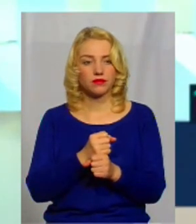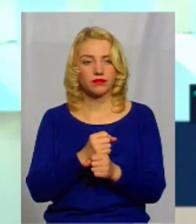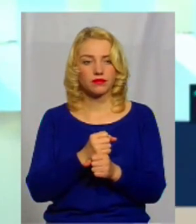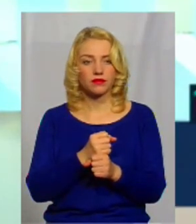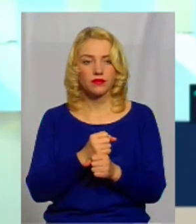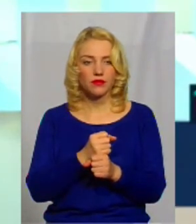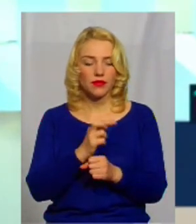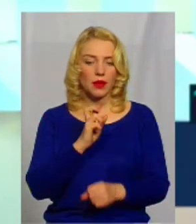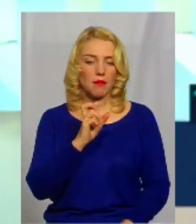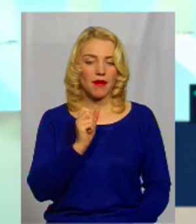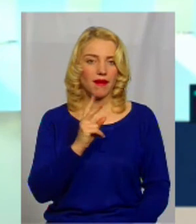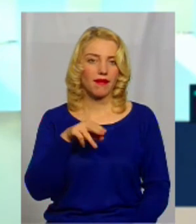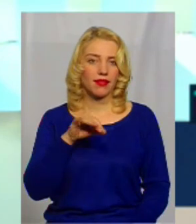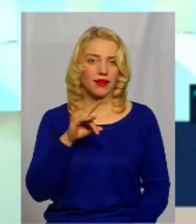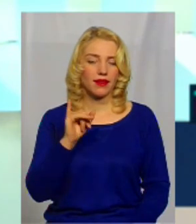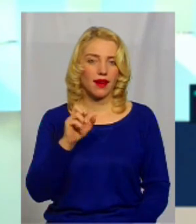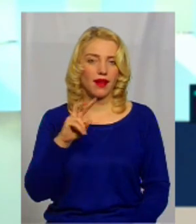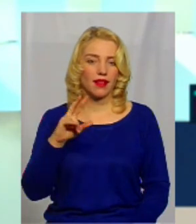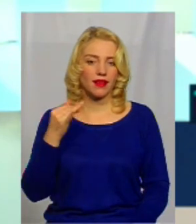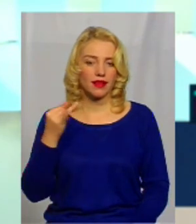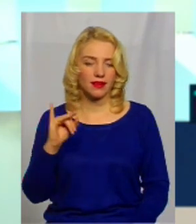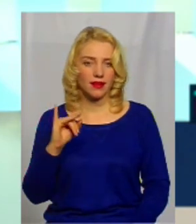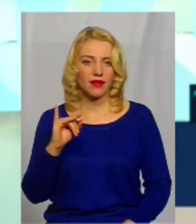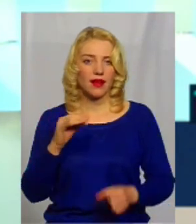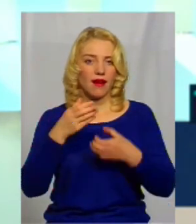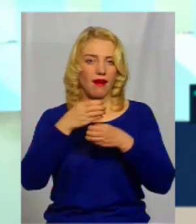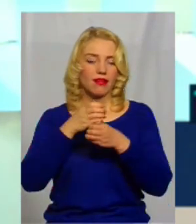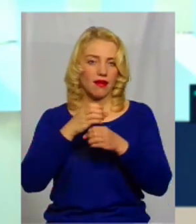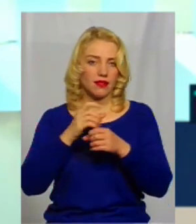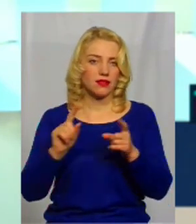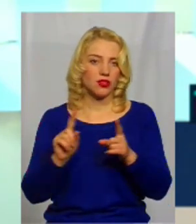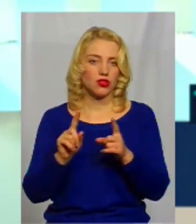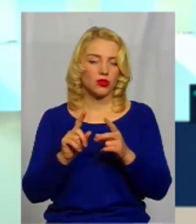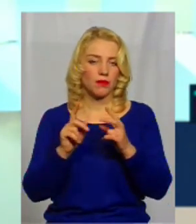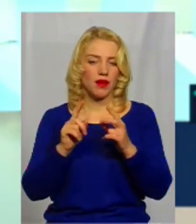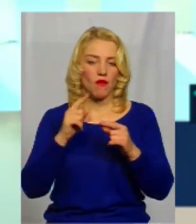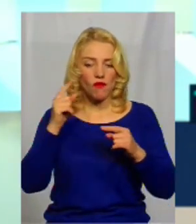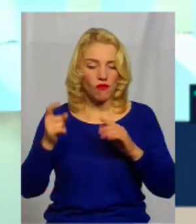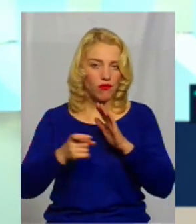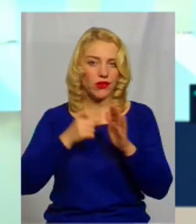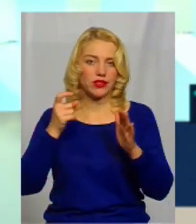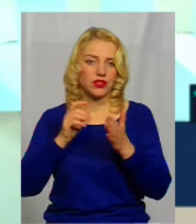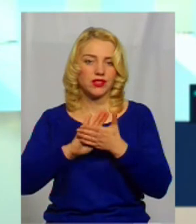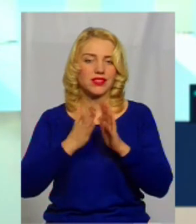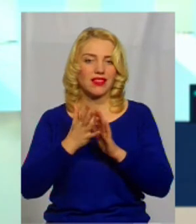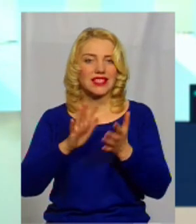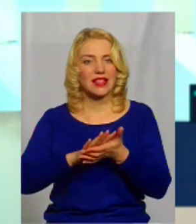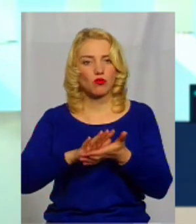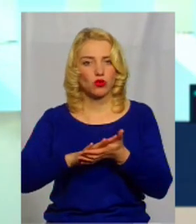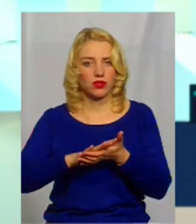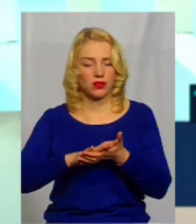бактеріальний аналіз, для того, щоб визначити власне, що робити. Стан забруднення.